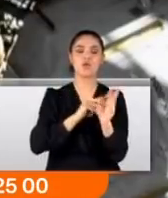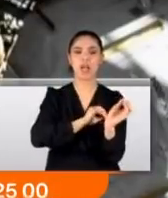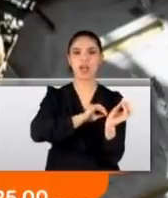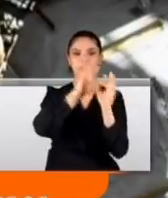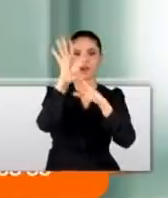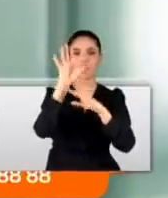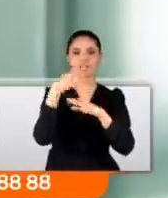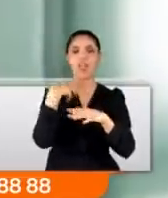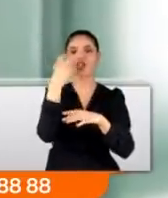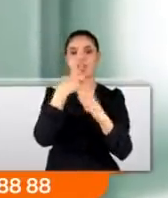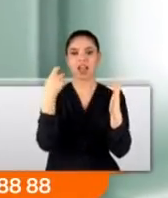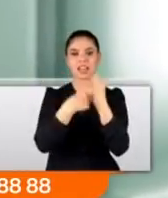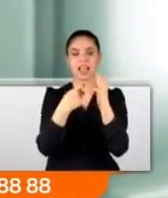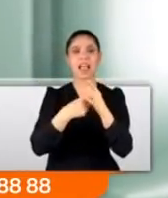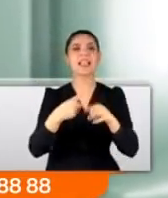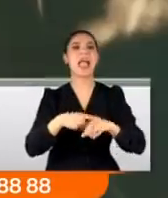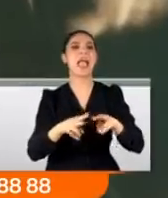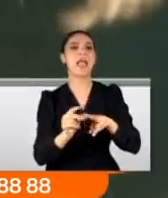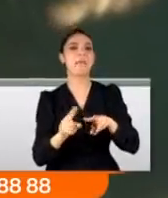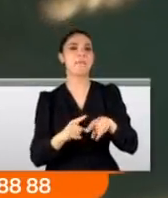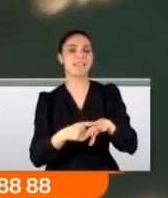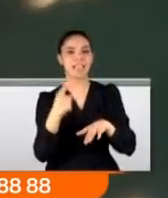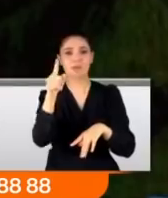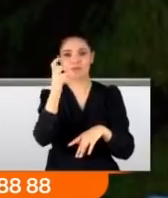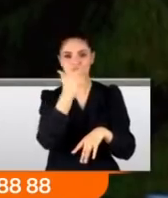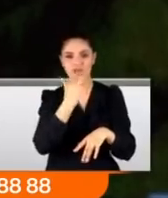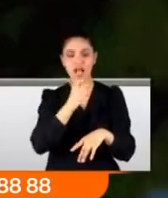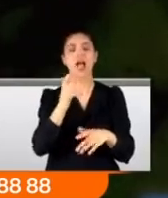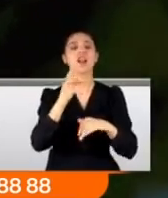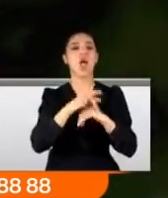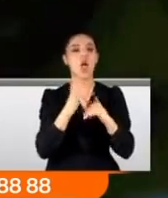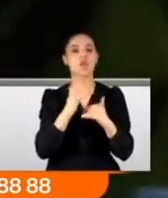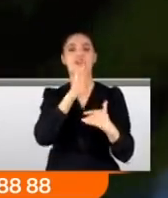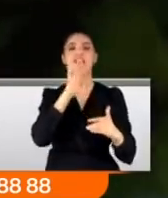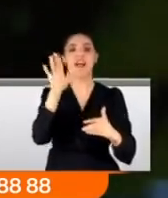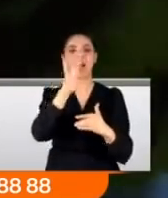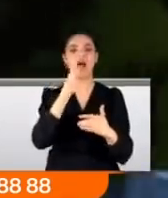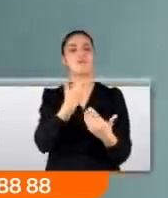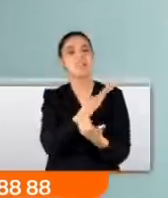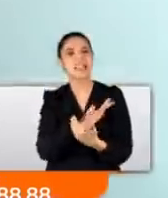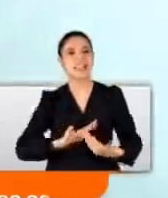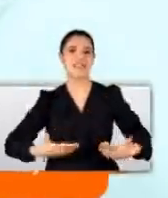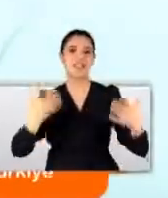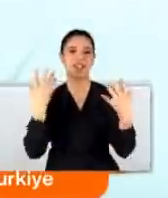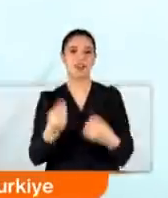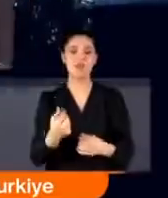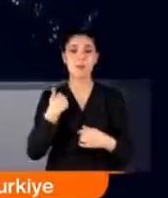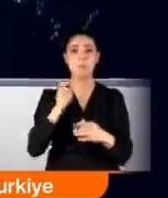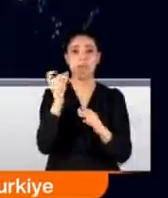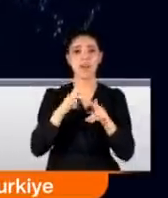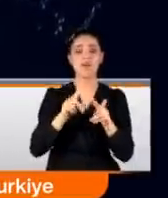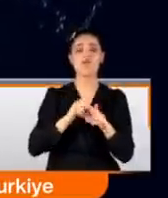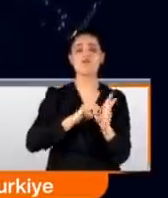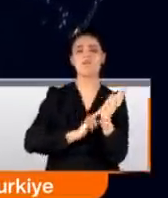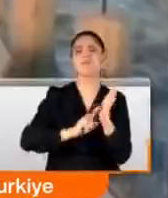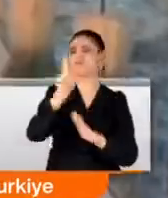şarkımın adı da Emineydi. Bu şarkı hem ülkemde hem Avrupa'da sevildi. Ve beni uzaya çıkardı.